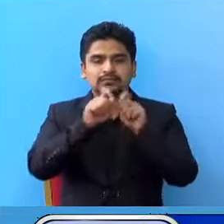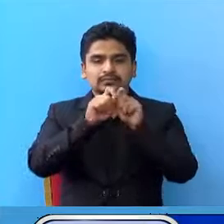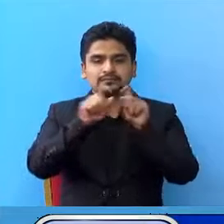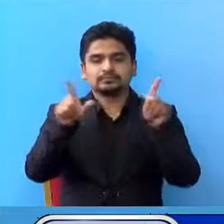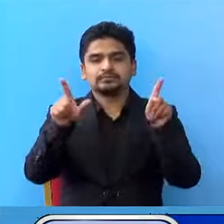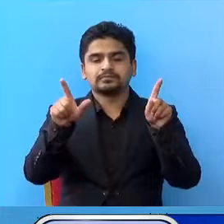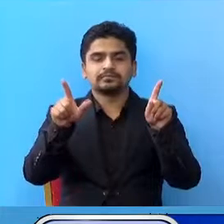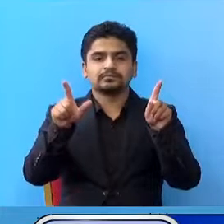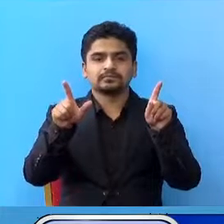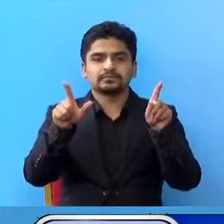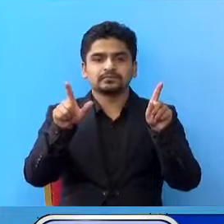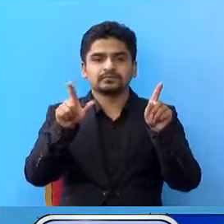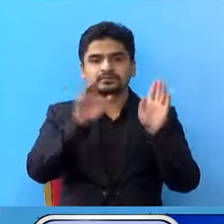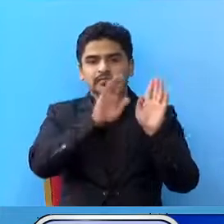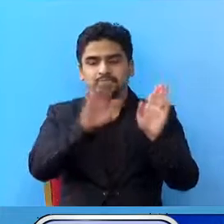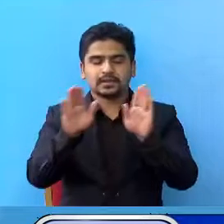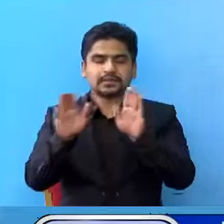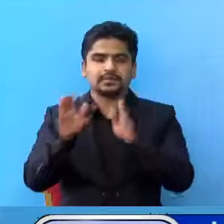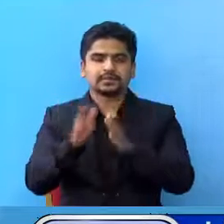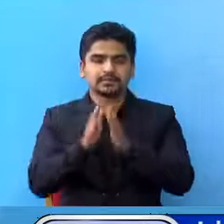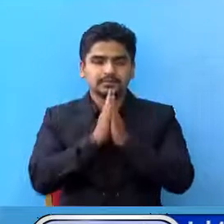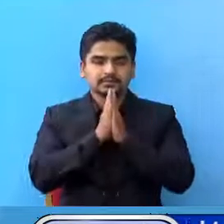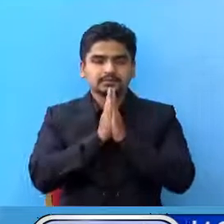नेरा अंत्य हुंचा धन्यवाद नमस्कार